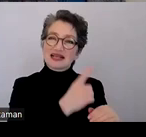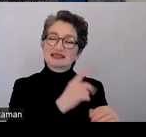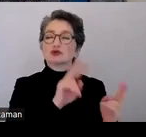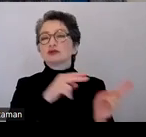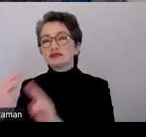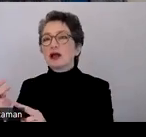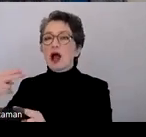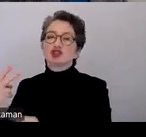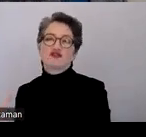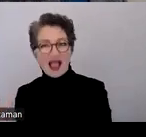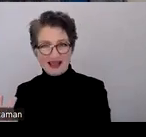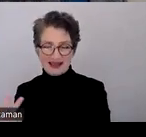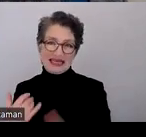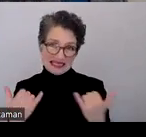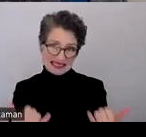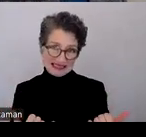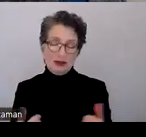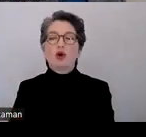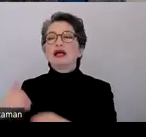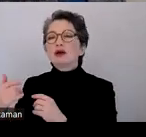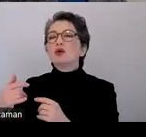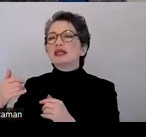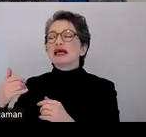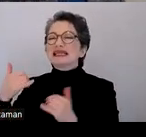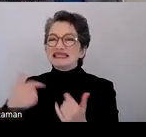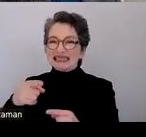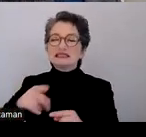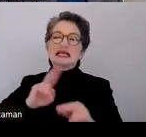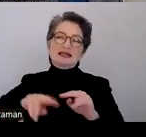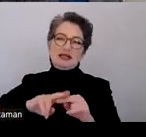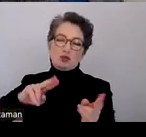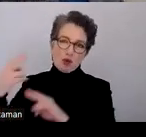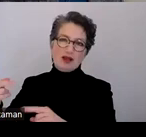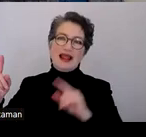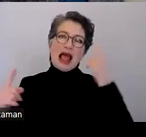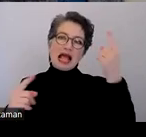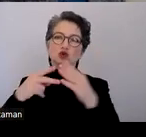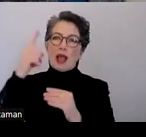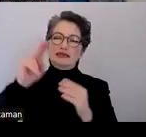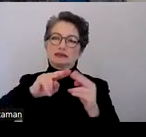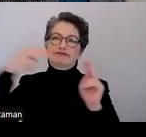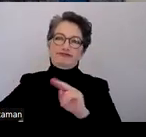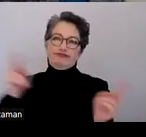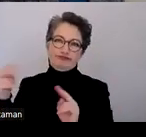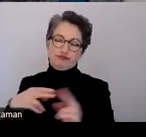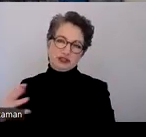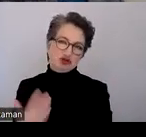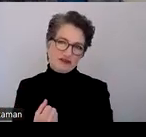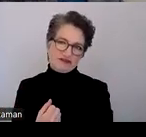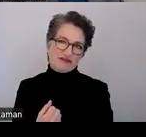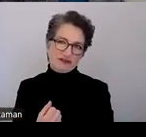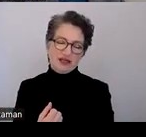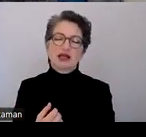wird dann damit behoben sein. Dann gibt es auch einen Title Tag im PDF, sodass es dann 1 zu 1 rüber geht. Und es gibt, glaube ich, noch ein paar andere Dinge.